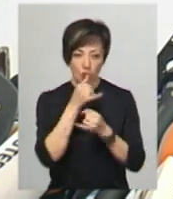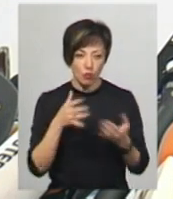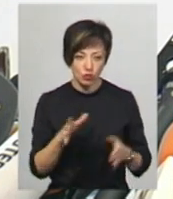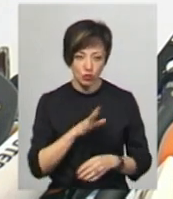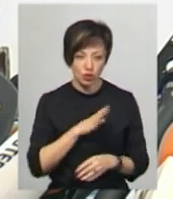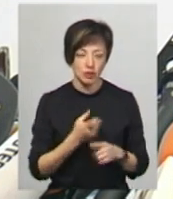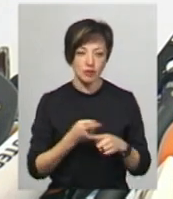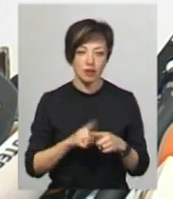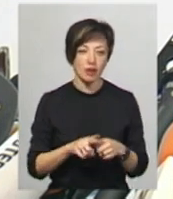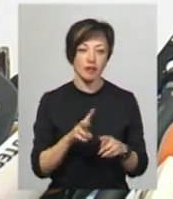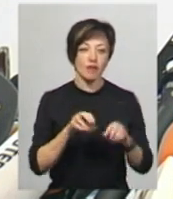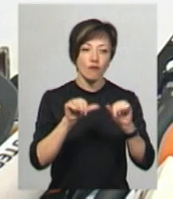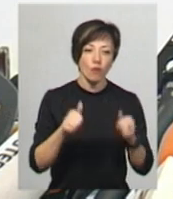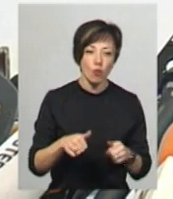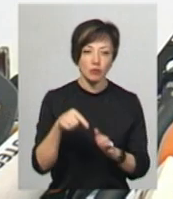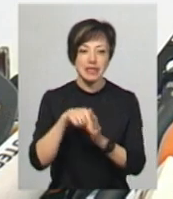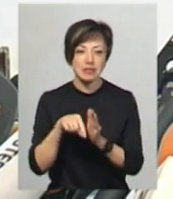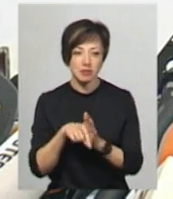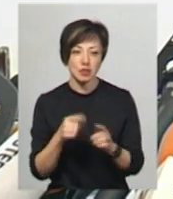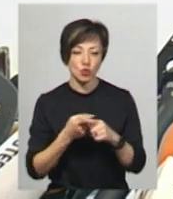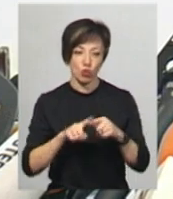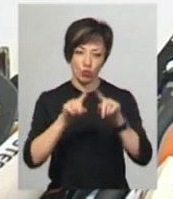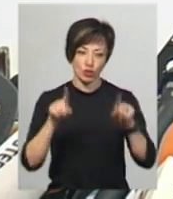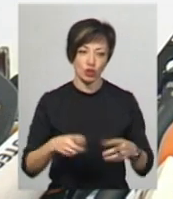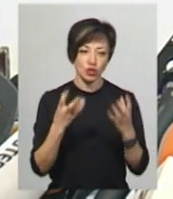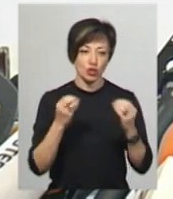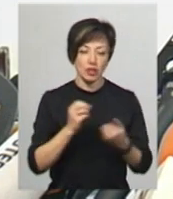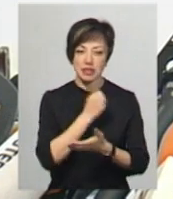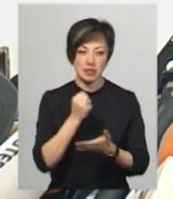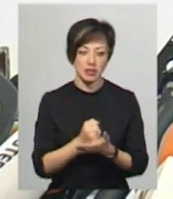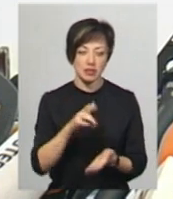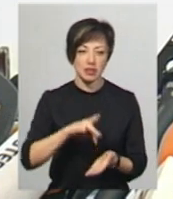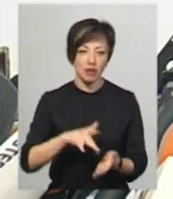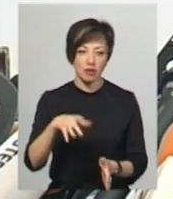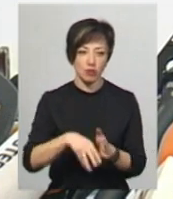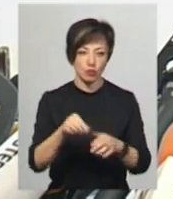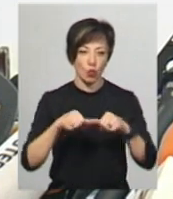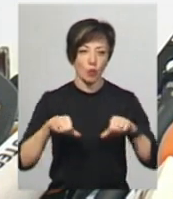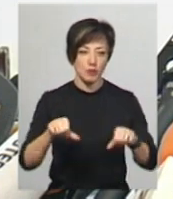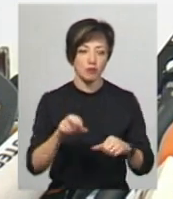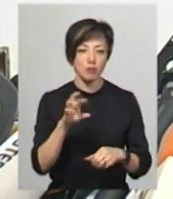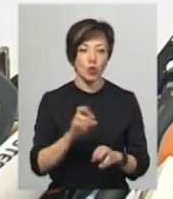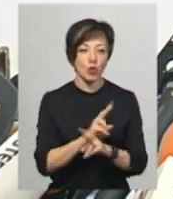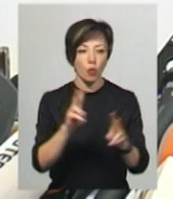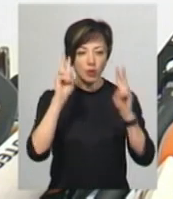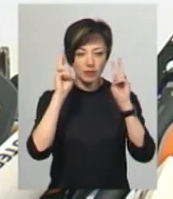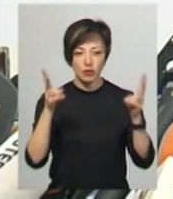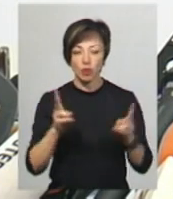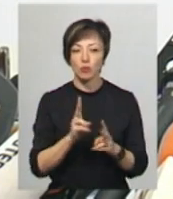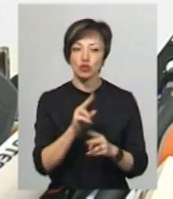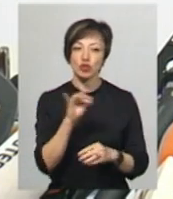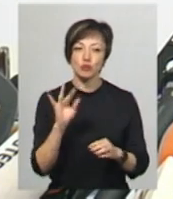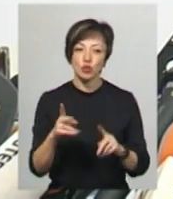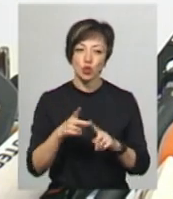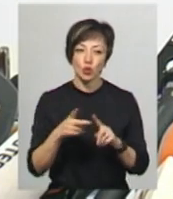може, тому що ни форма, ни зміст цього бюлетені ще не затвердженої Центральної виборчої комісії, оскільки нікому не відомо, чи